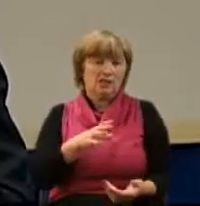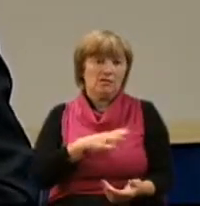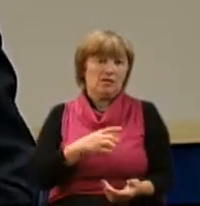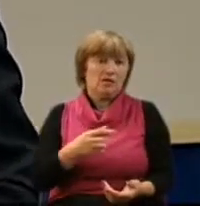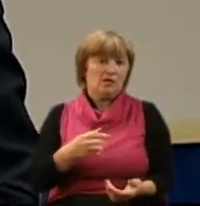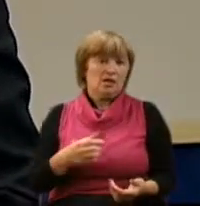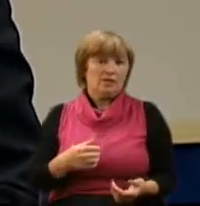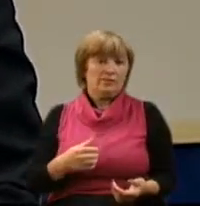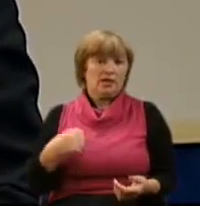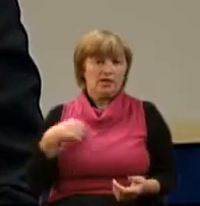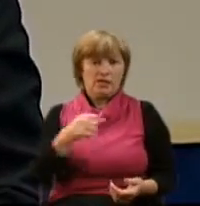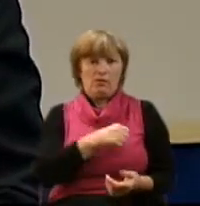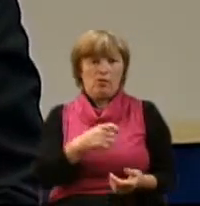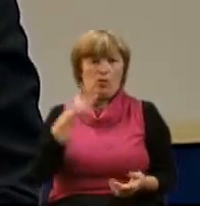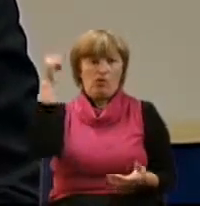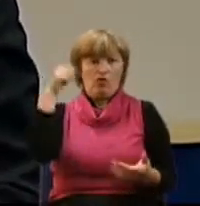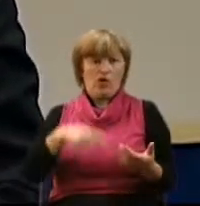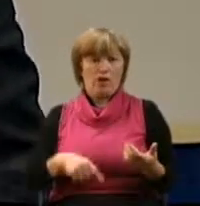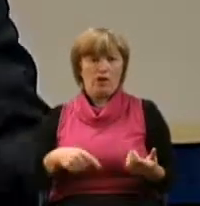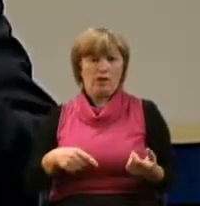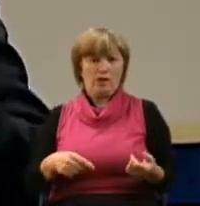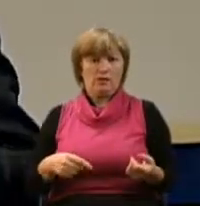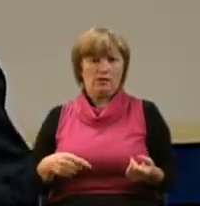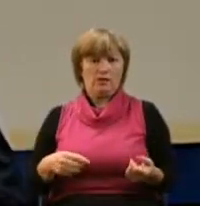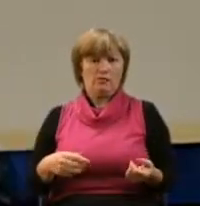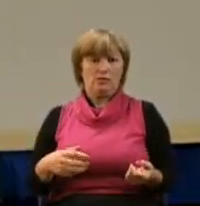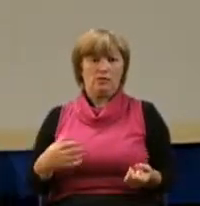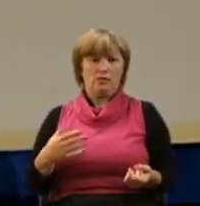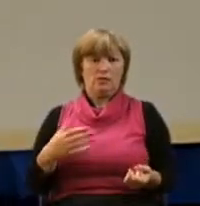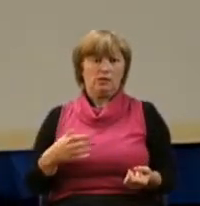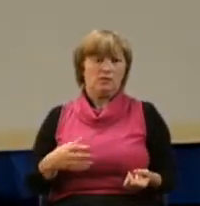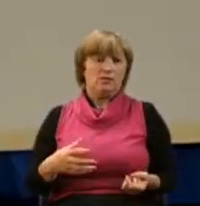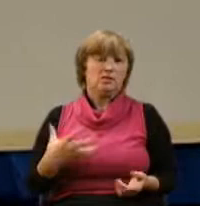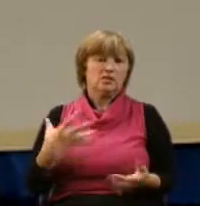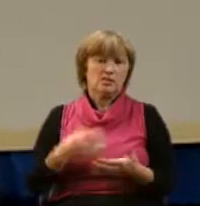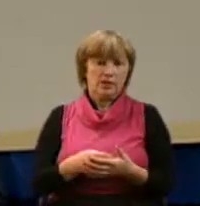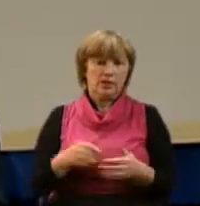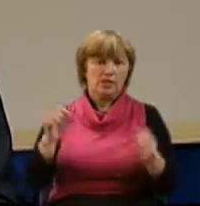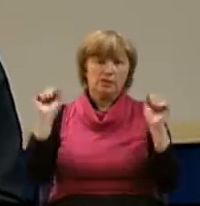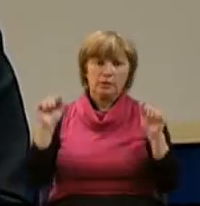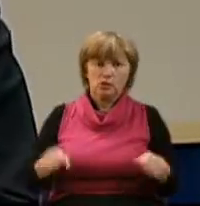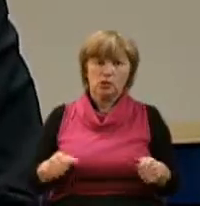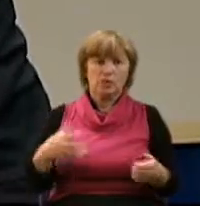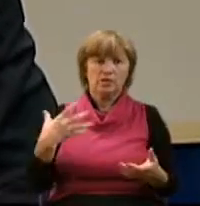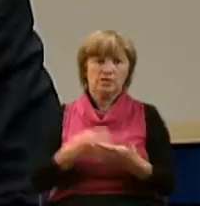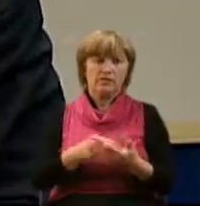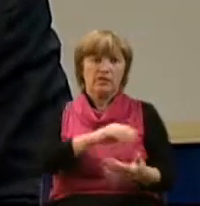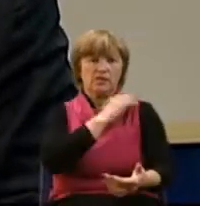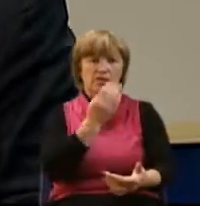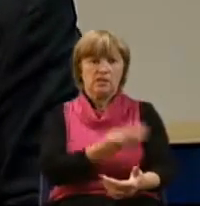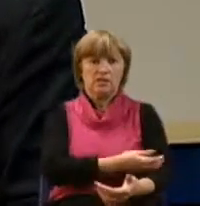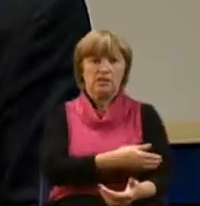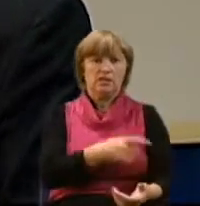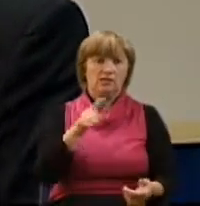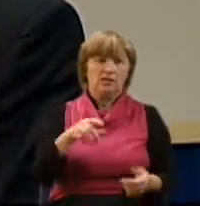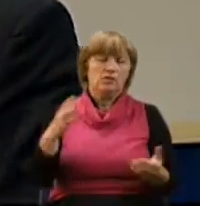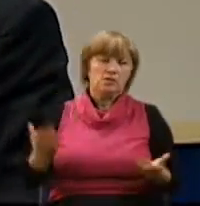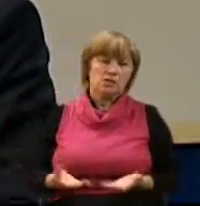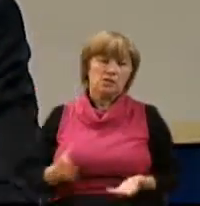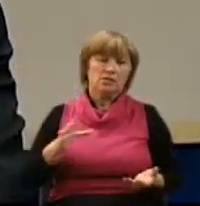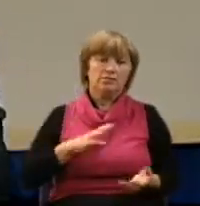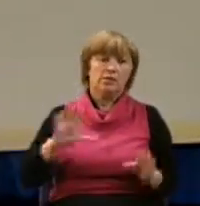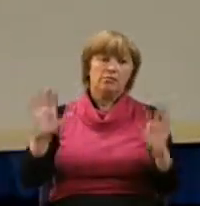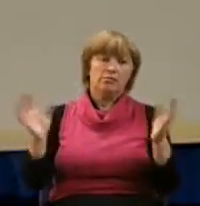самоуверенным человеком, уверенным в своих способностях и в своей силе. И мы знаем, что в его жизни был